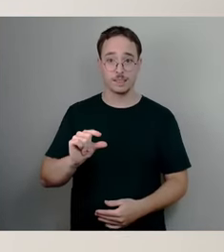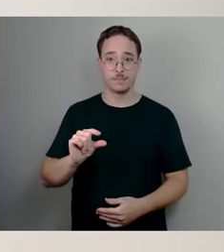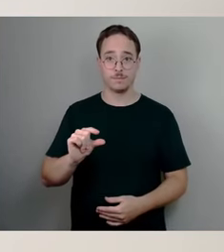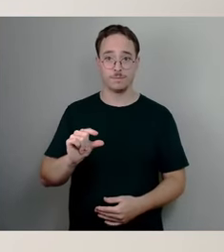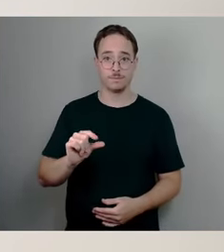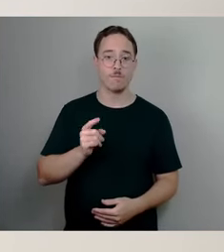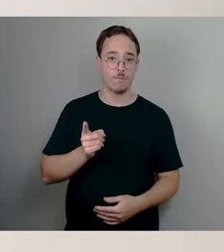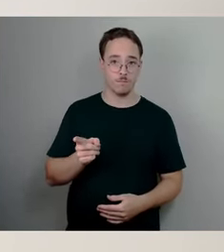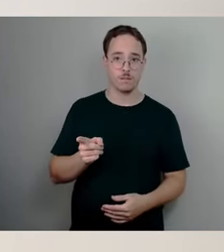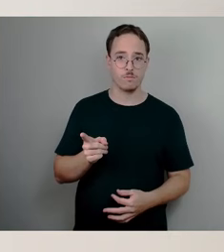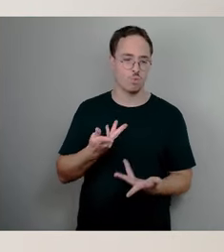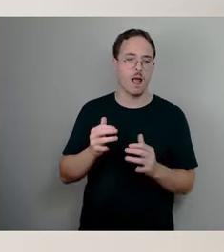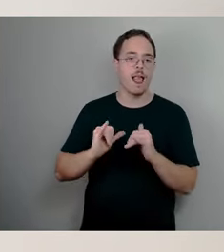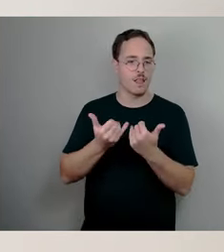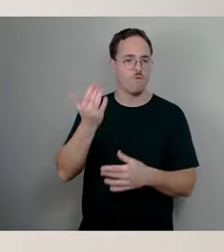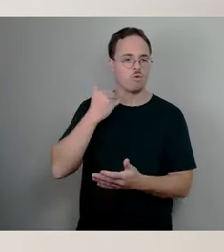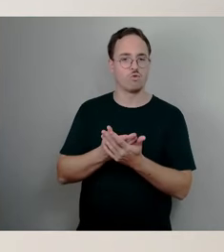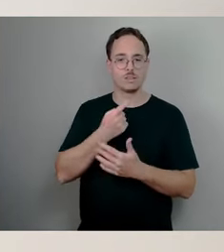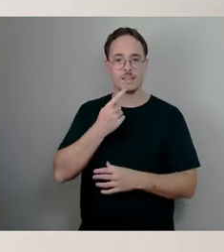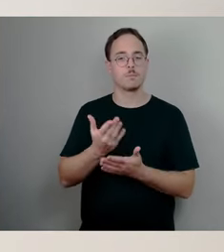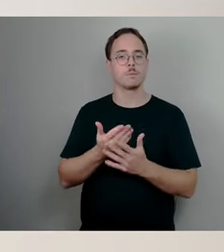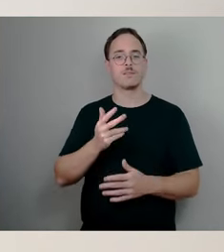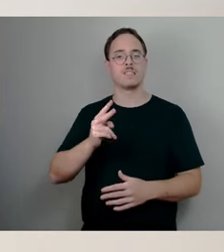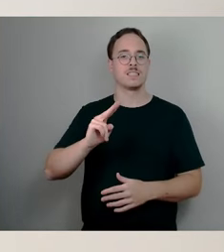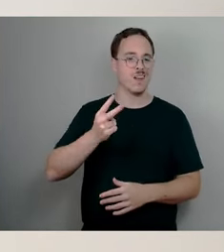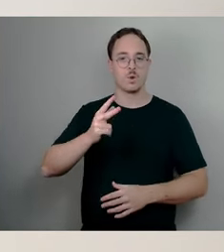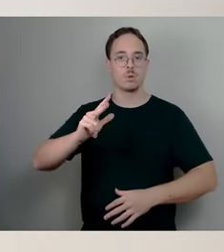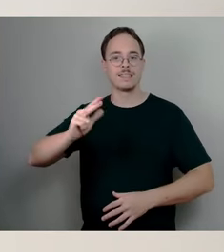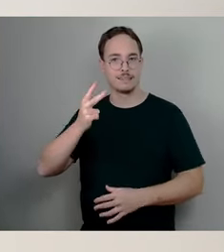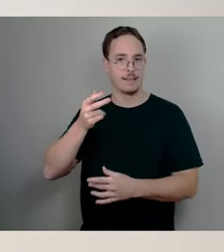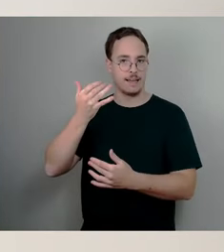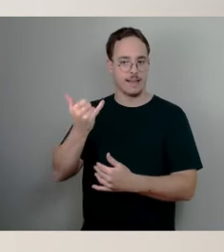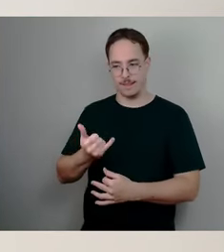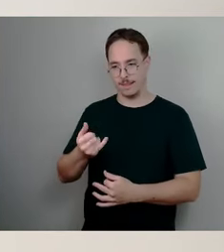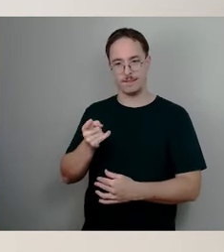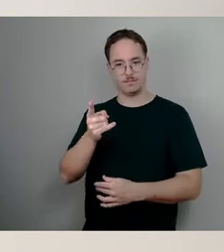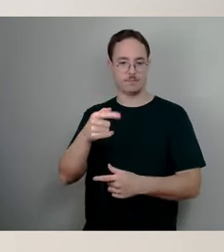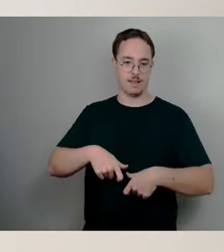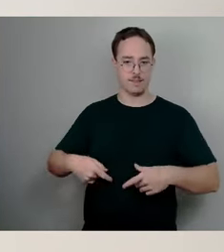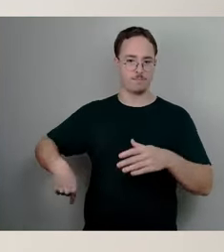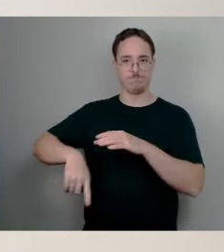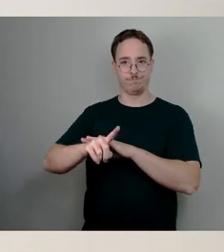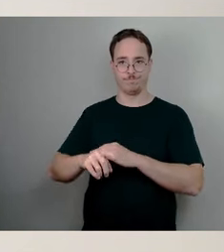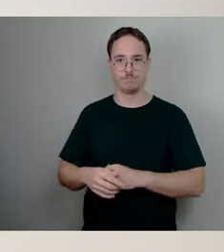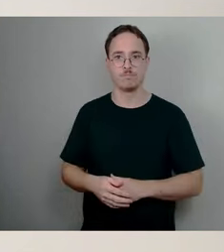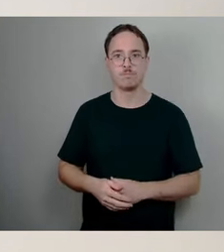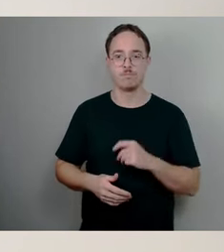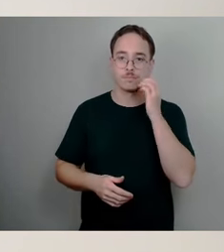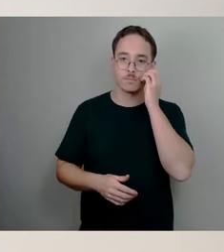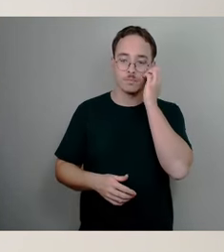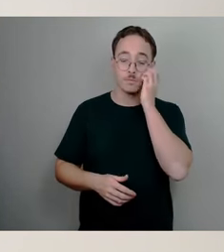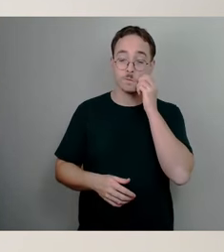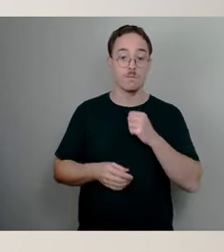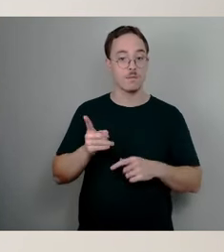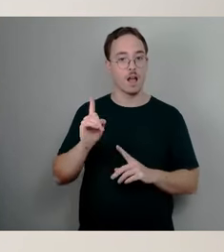Eltern, ich hatte ja vorhin schon von dem zweiten und dritten Zählkind gesagt, darauf geachtet wird, da Reduzierung vorzunehmen. Ganz